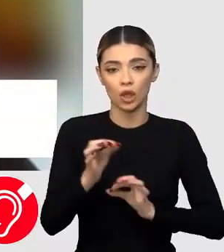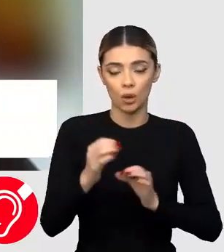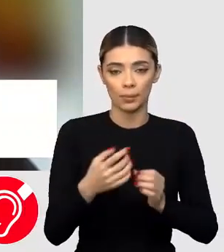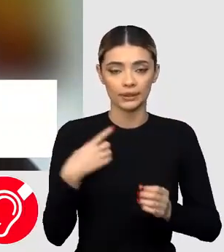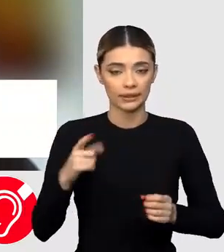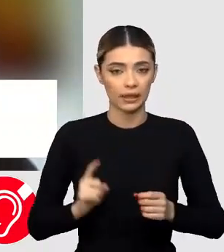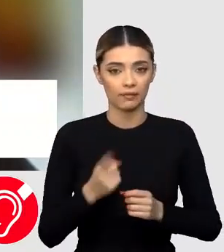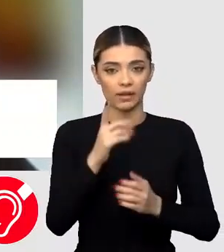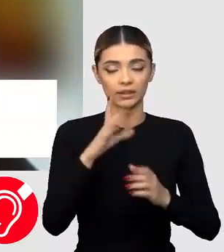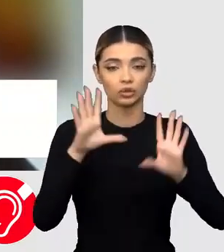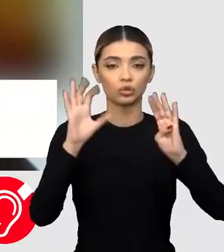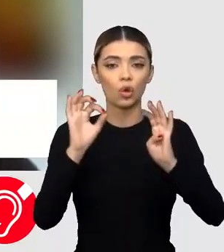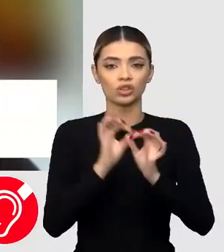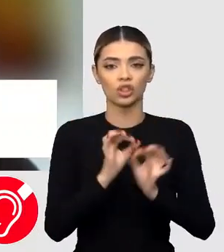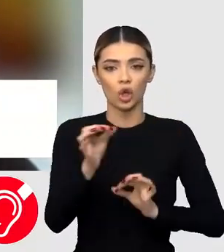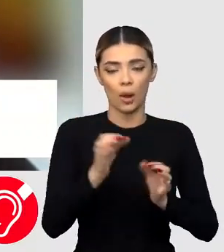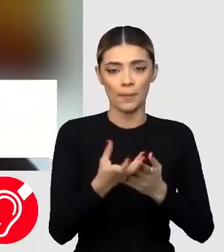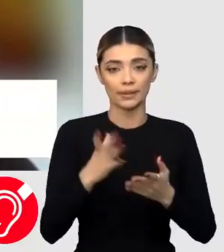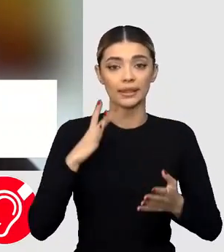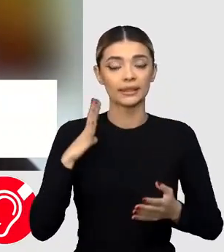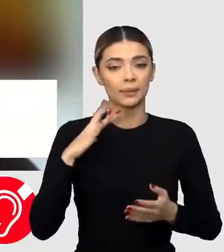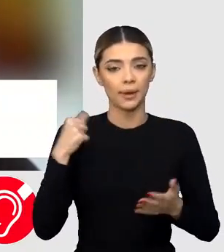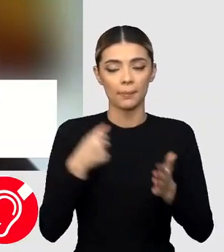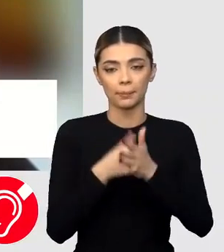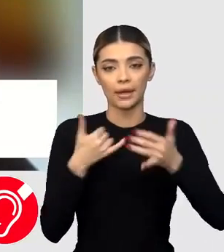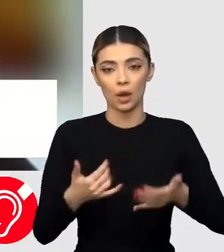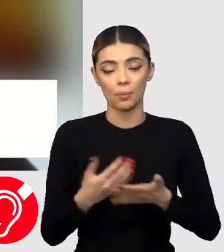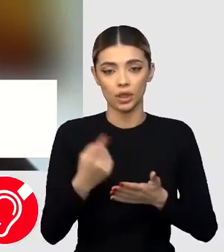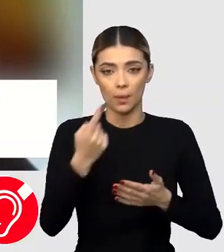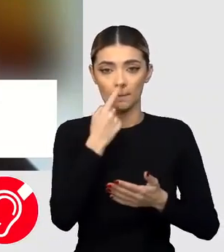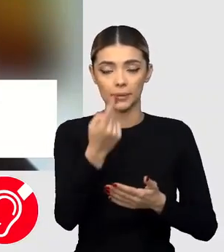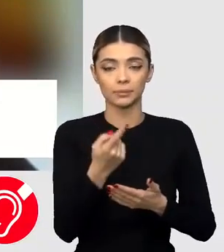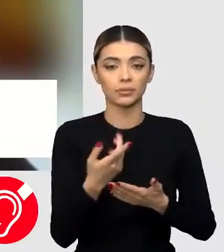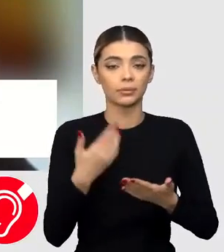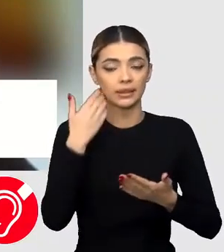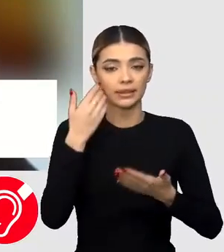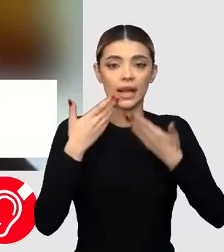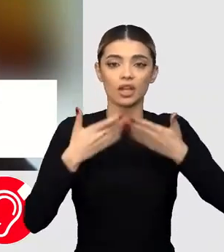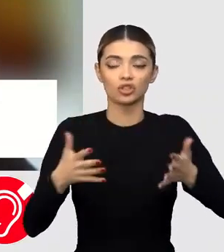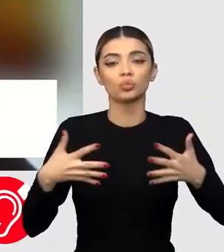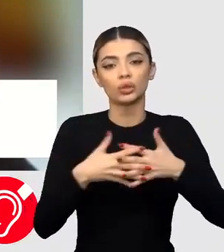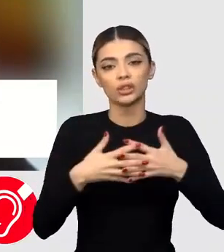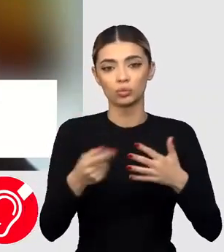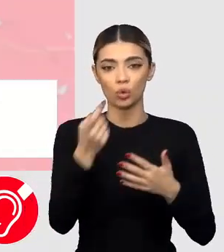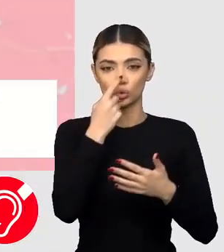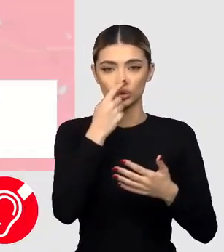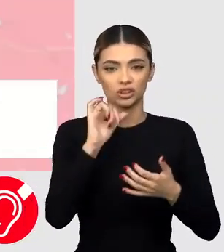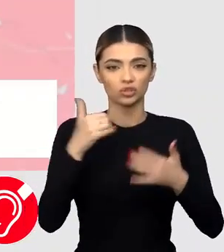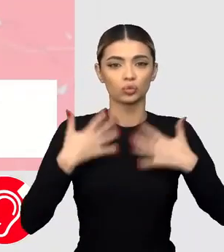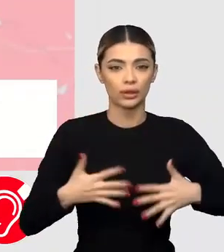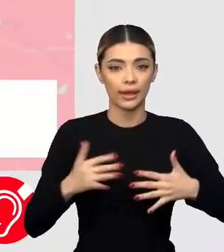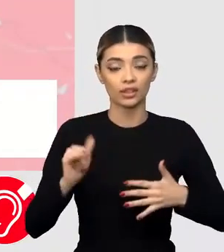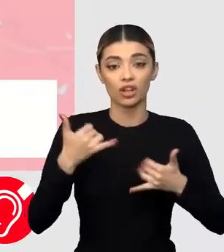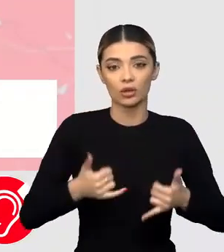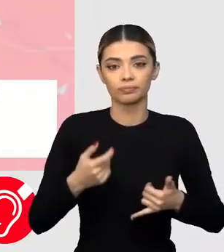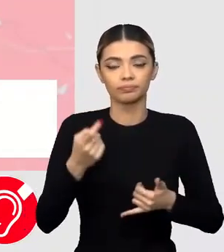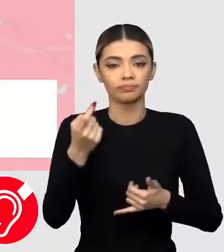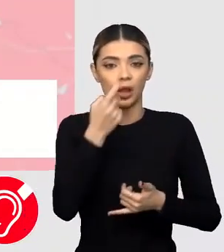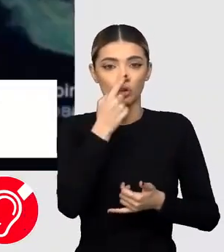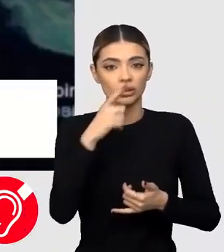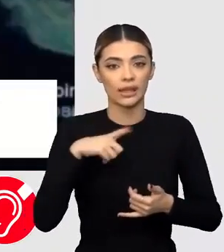kilometri, 90 de kilometri pătrați au fost eliberați în prima săptămână a contraofensivei, iar Rusia trece la măsuri disperate.